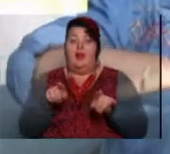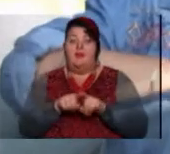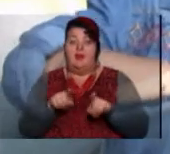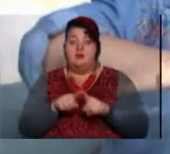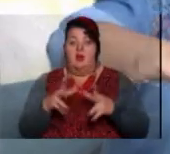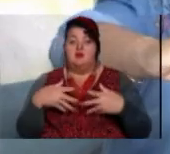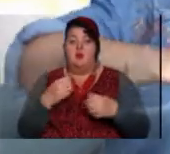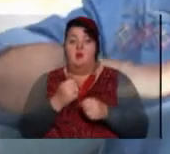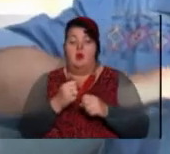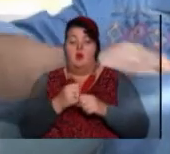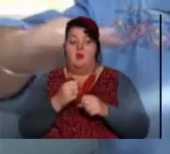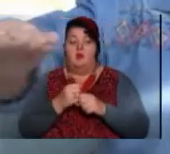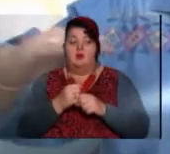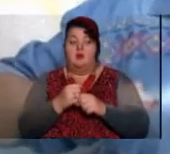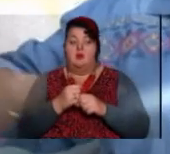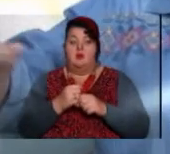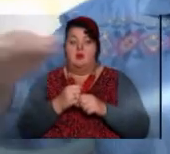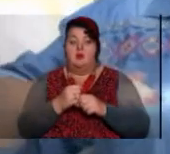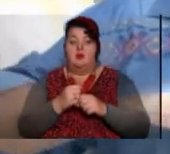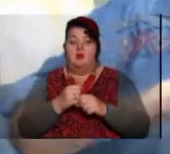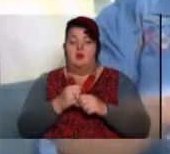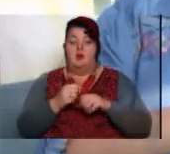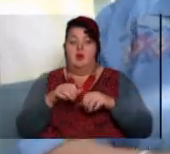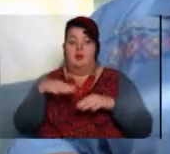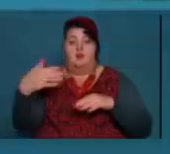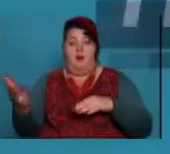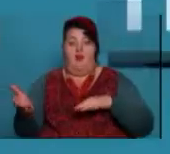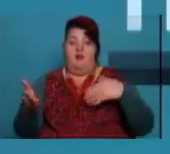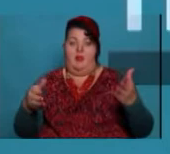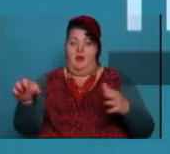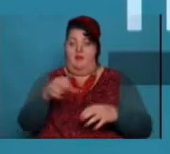якщо ми робимо зігзагами, то спочатку зігзагами, то спочатку зігзагами зігзагами.